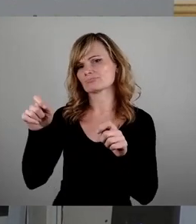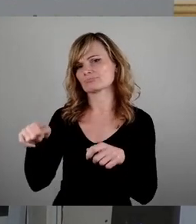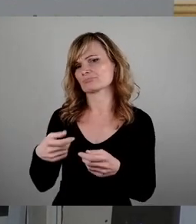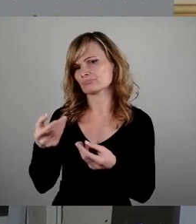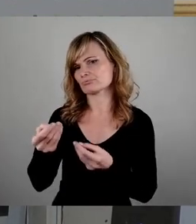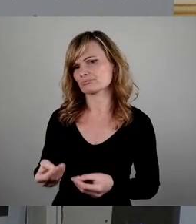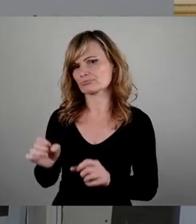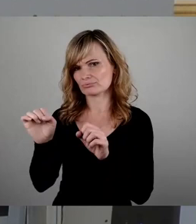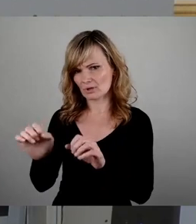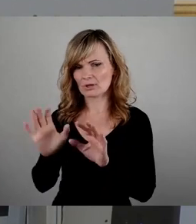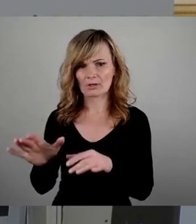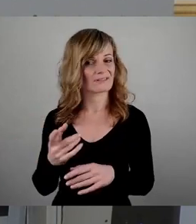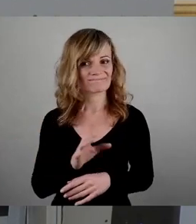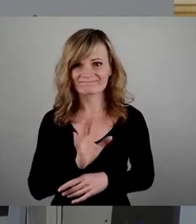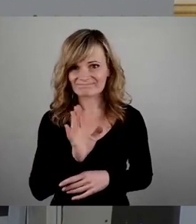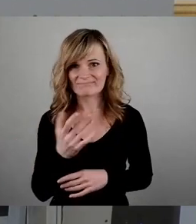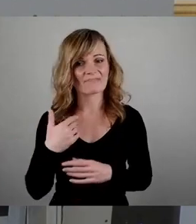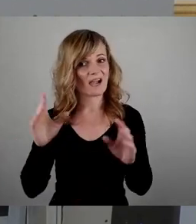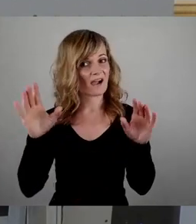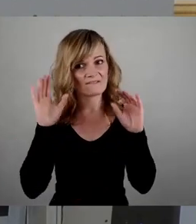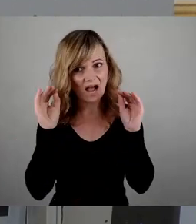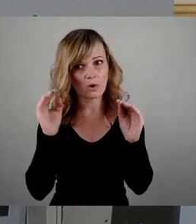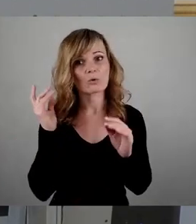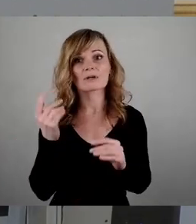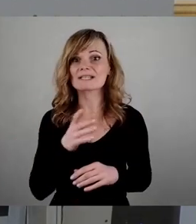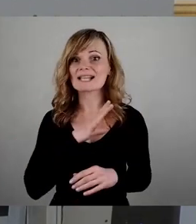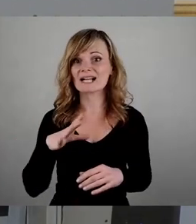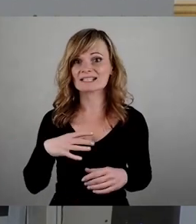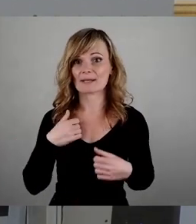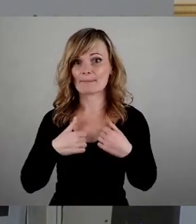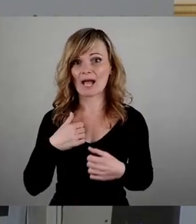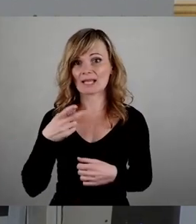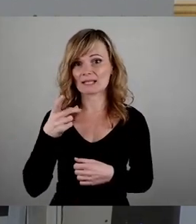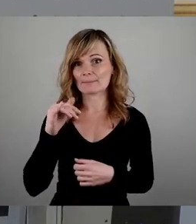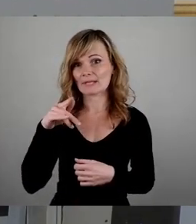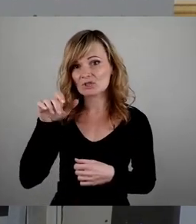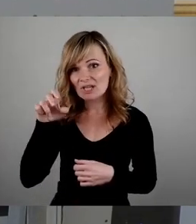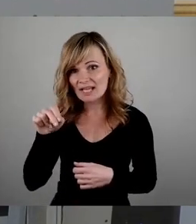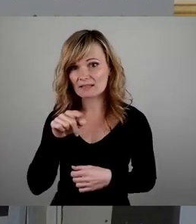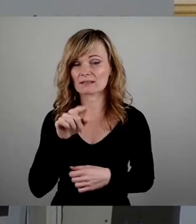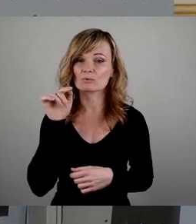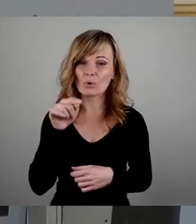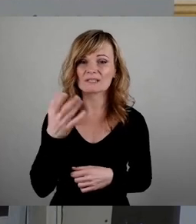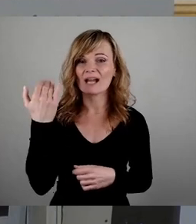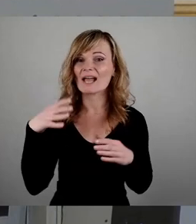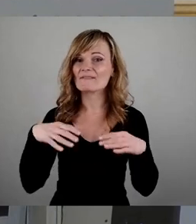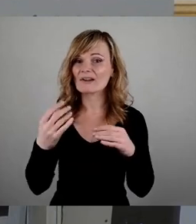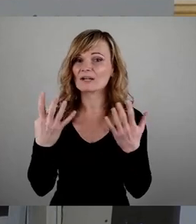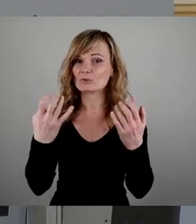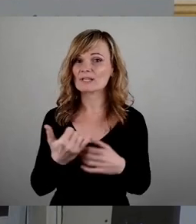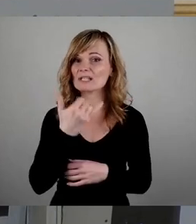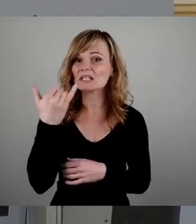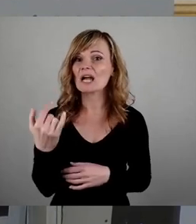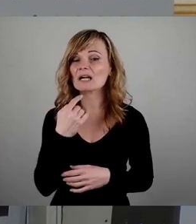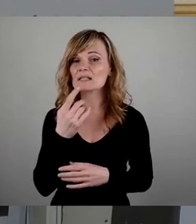ich verweise auf die Erfahrungen mit dem Sachsenbad in Pieschen. Da hat man Anfang der 90er Jahre gesagt,